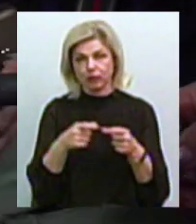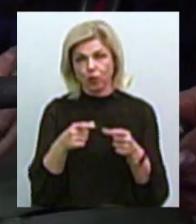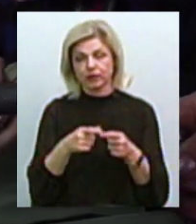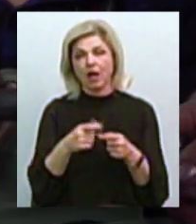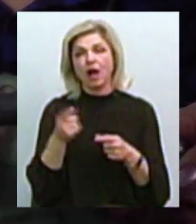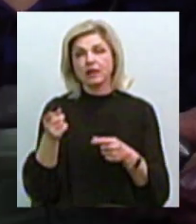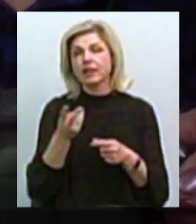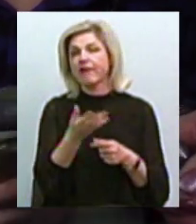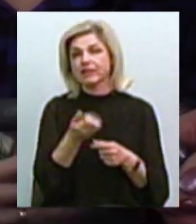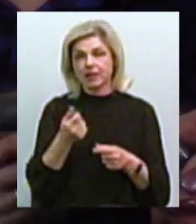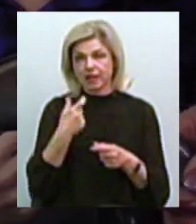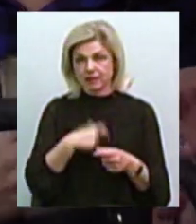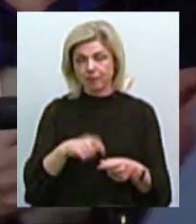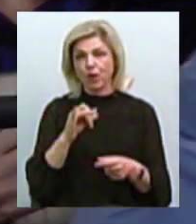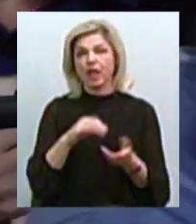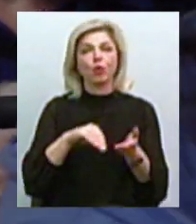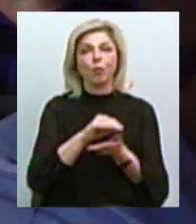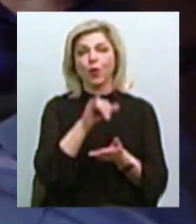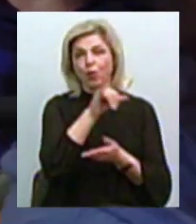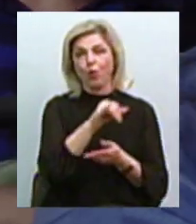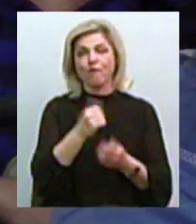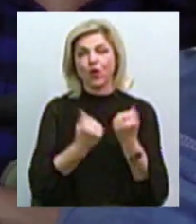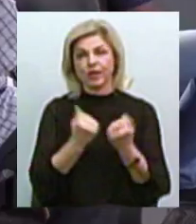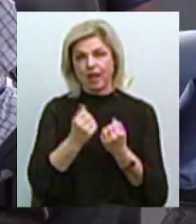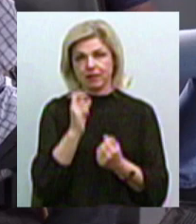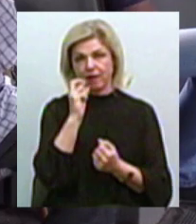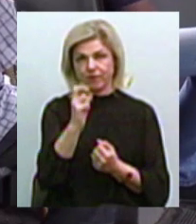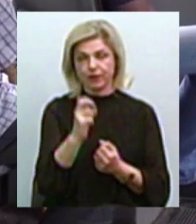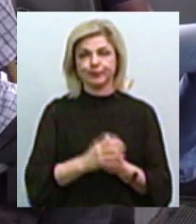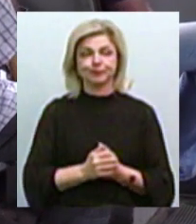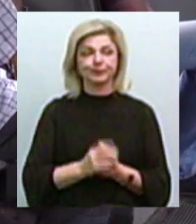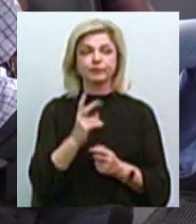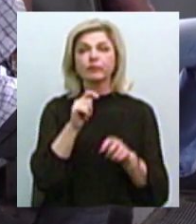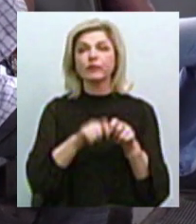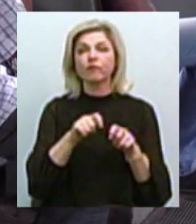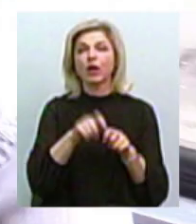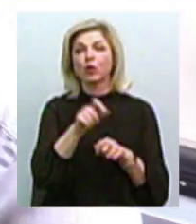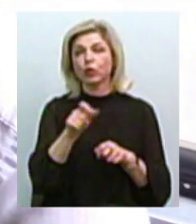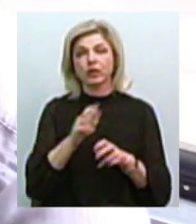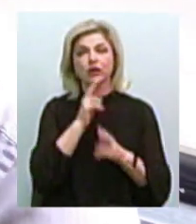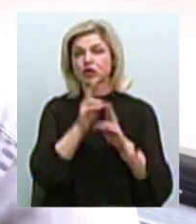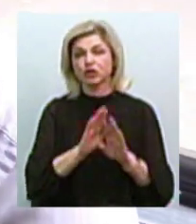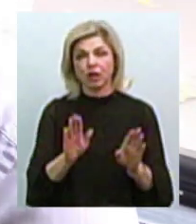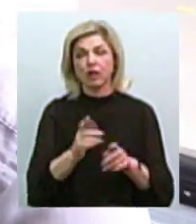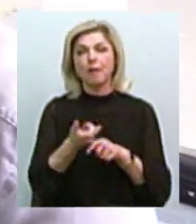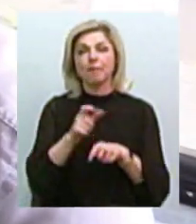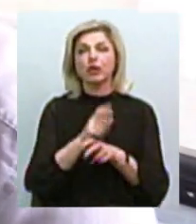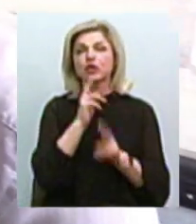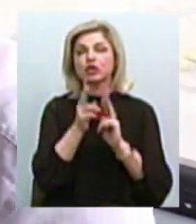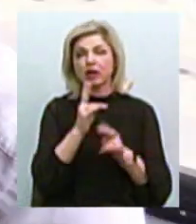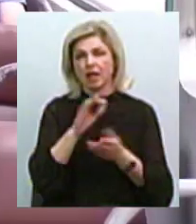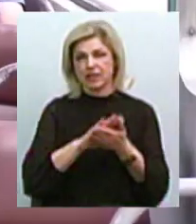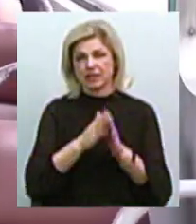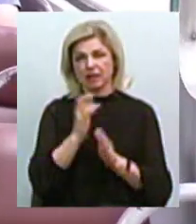який вона взяла з собою, а не придбала у водія трамваю. На перевірку пасажири не нарікають, більше скаржаться на стан